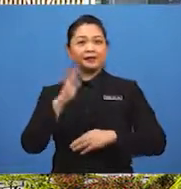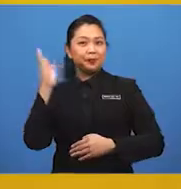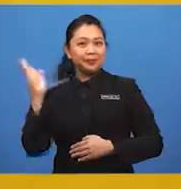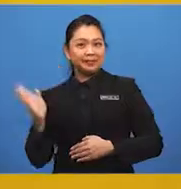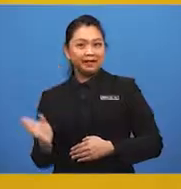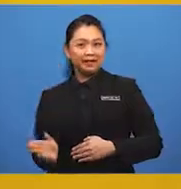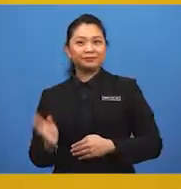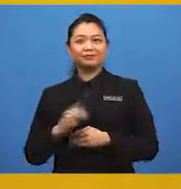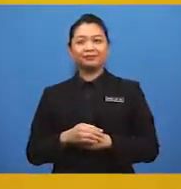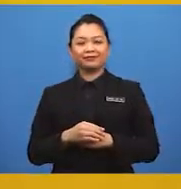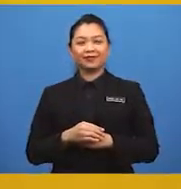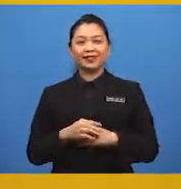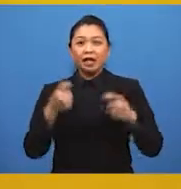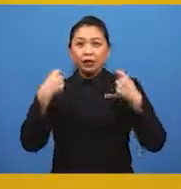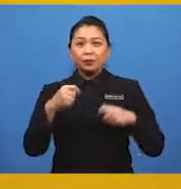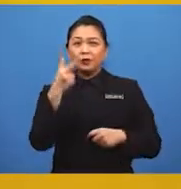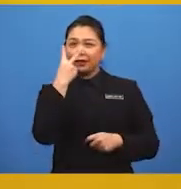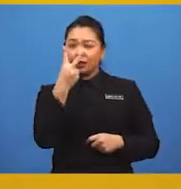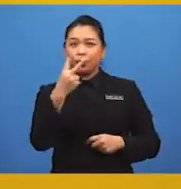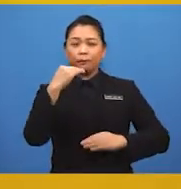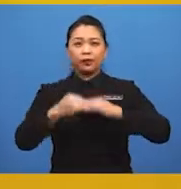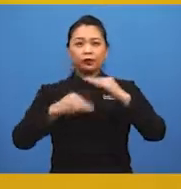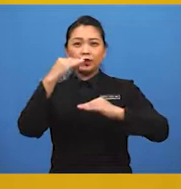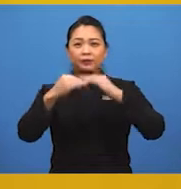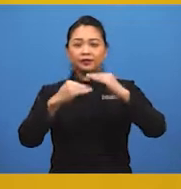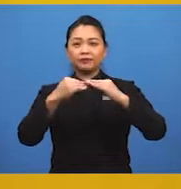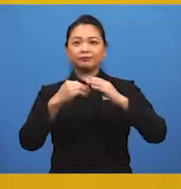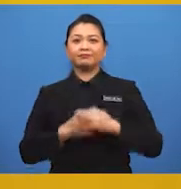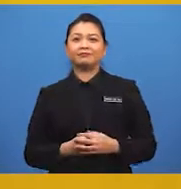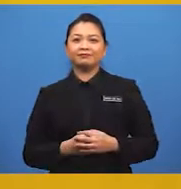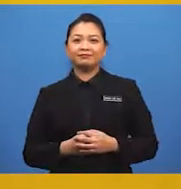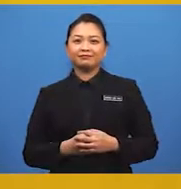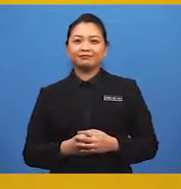slide cuba perhatikan bentuk bangunan-bangunannya.